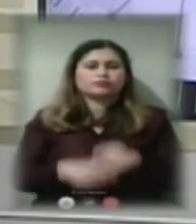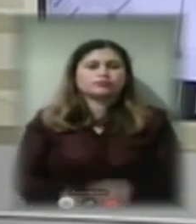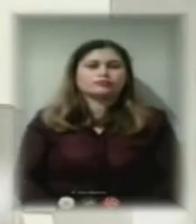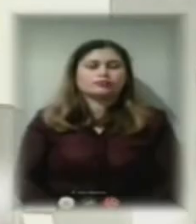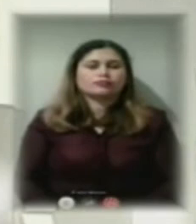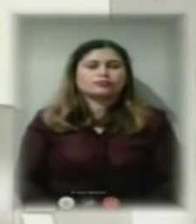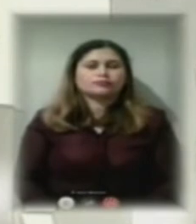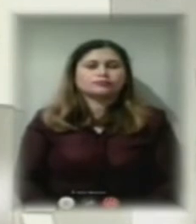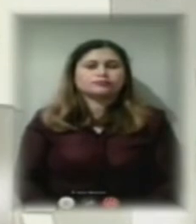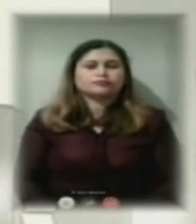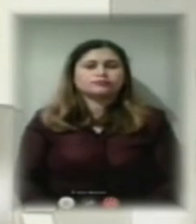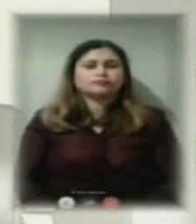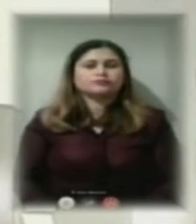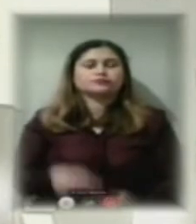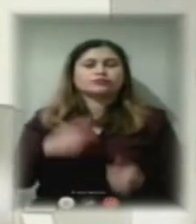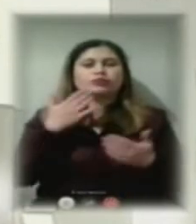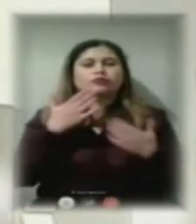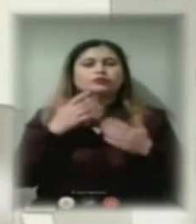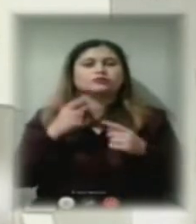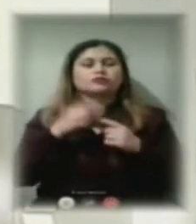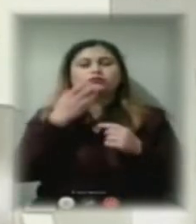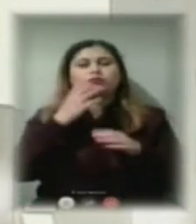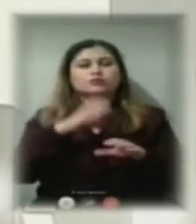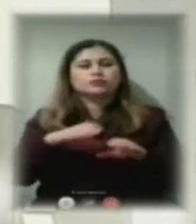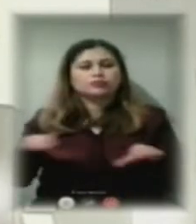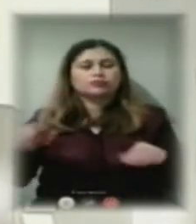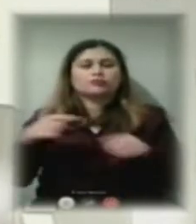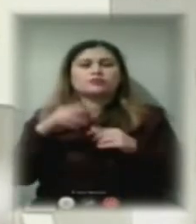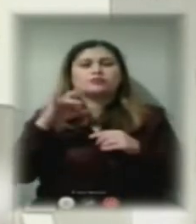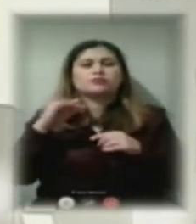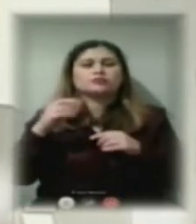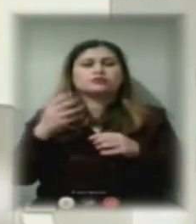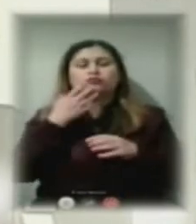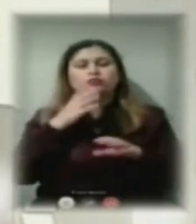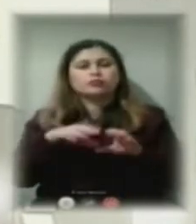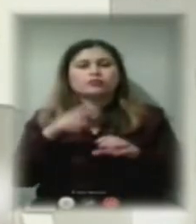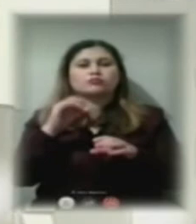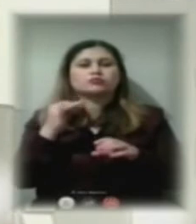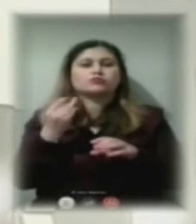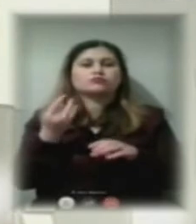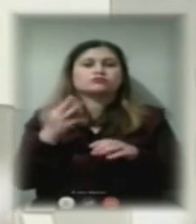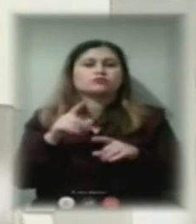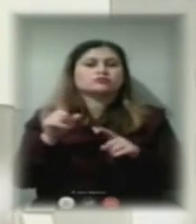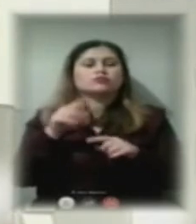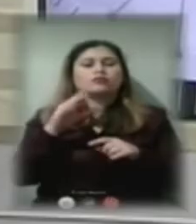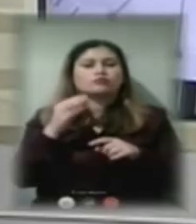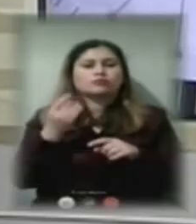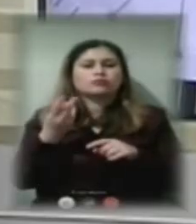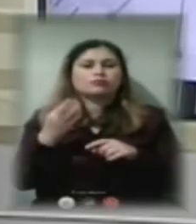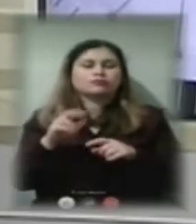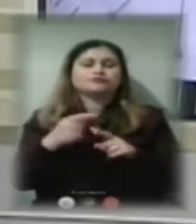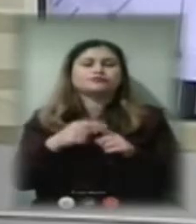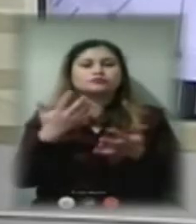А от що стосується теплотрас, мережі, утеплення мереж, модернізація котелень мереж... Я думаю, що якщо є